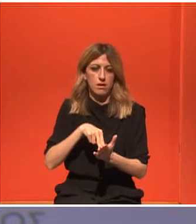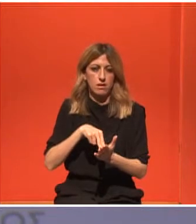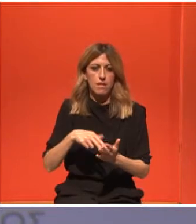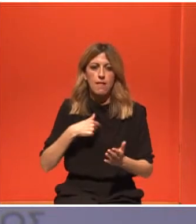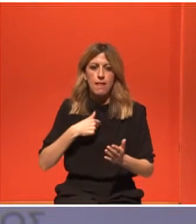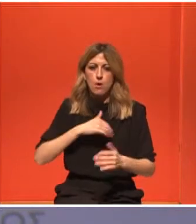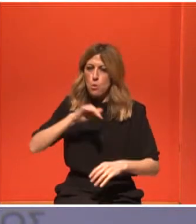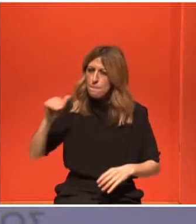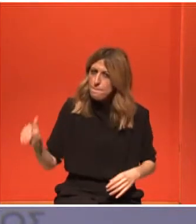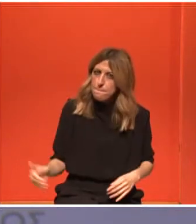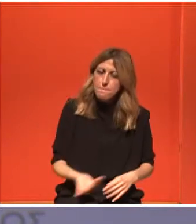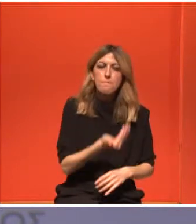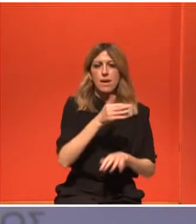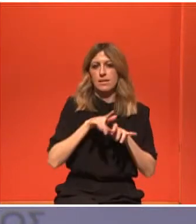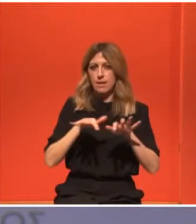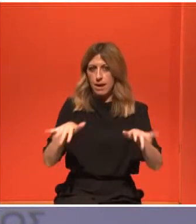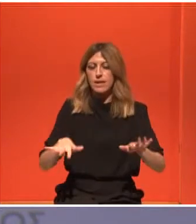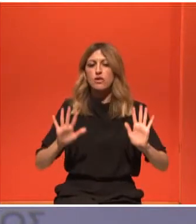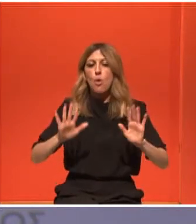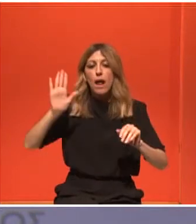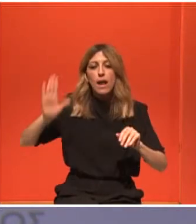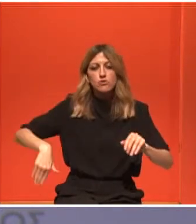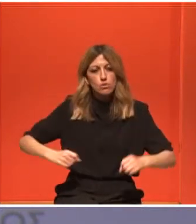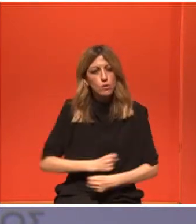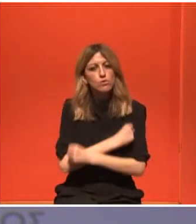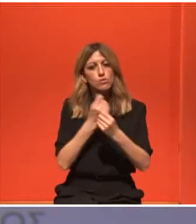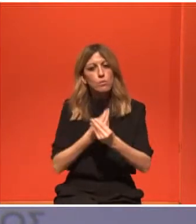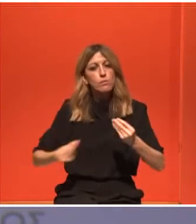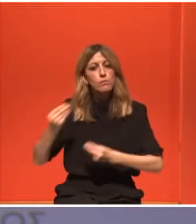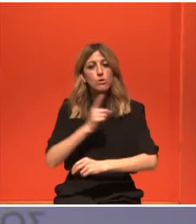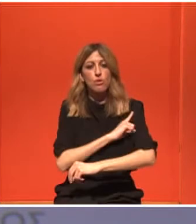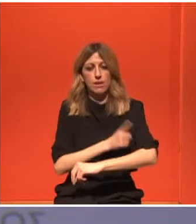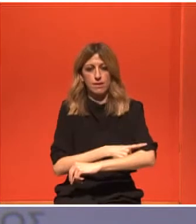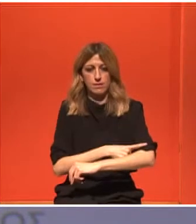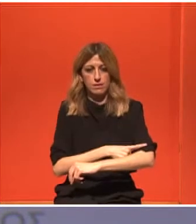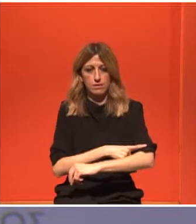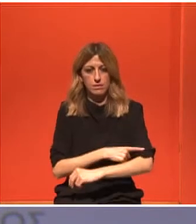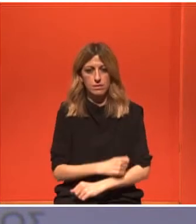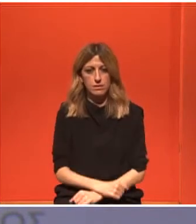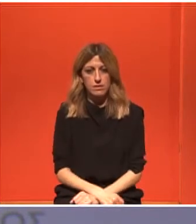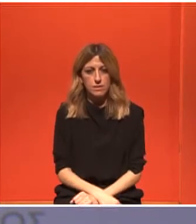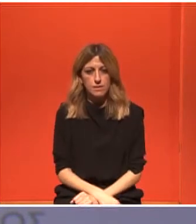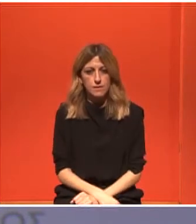Όλα αυτά που είχα προσκομίσει μέσα από τον αθλητισμό με έκαναν να...